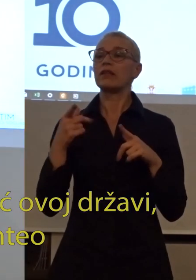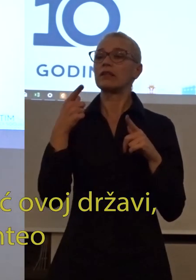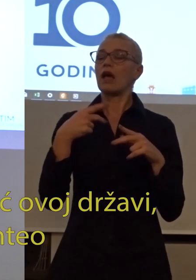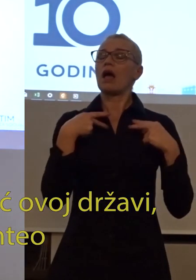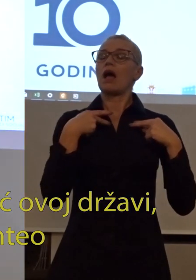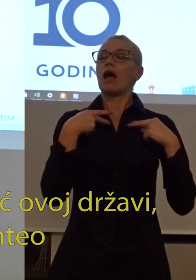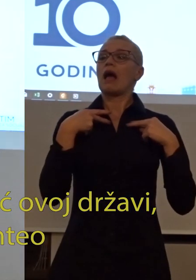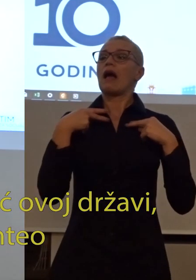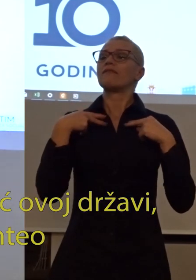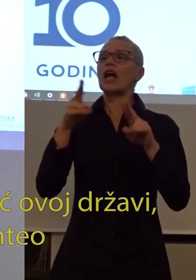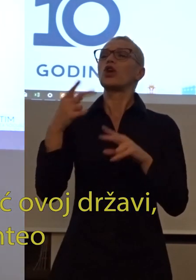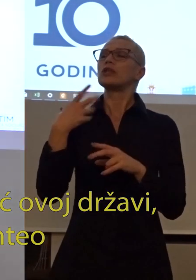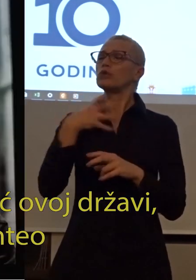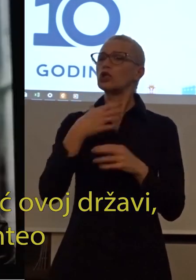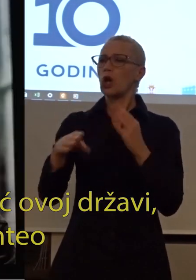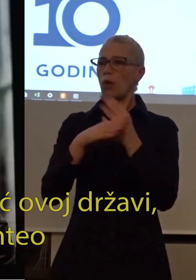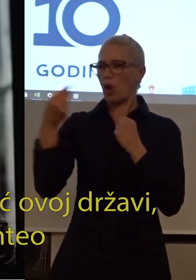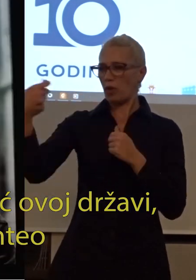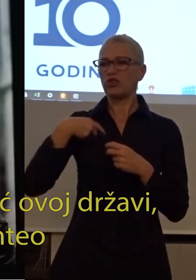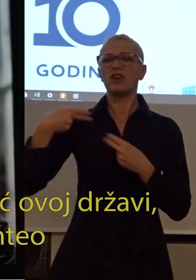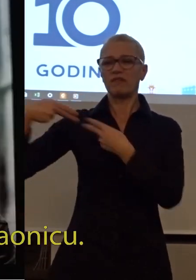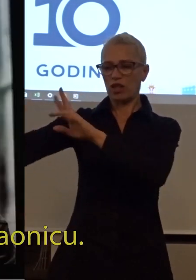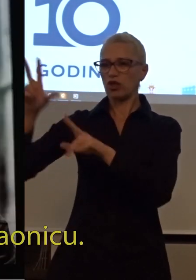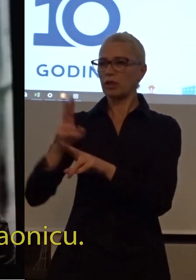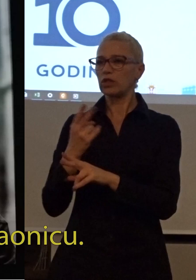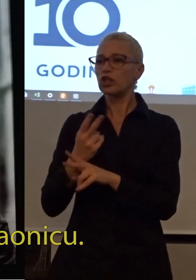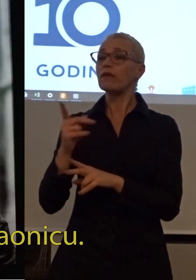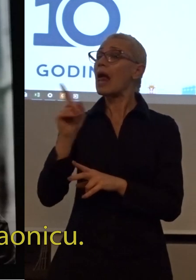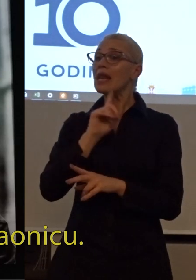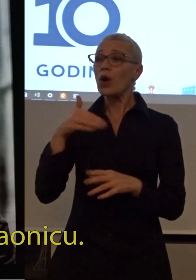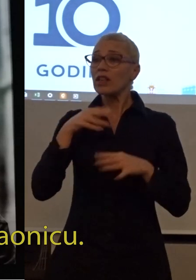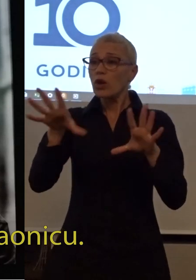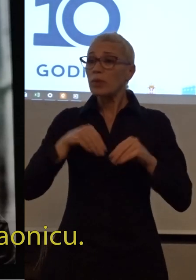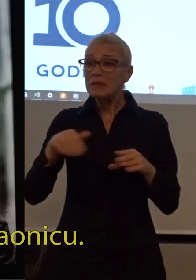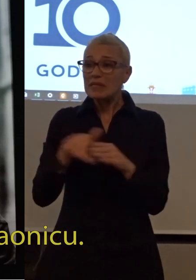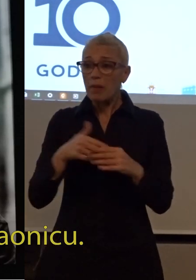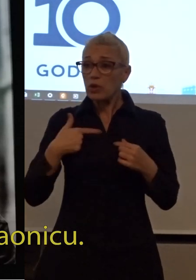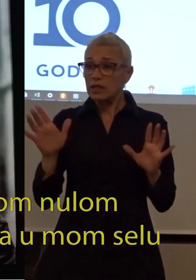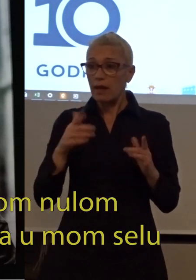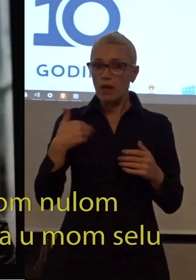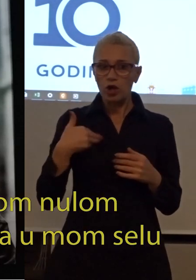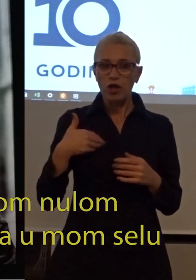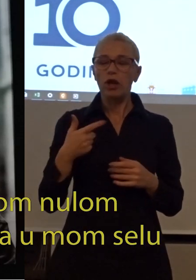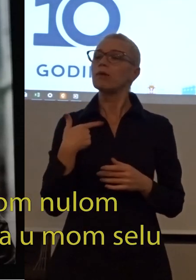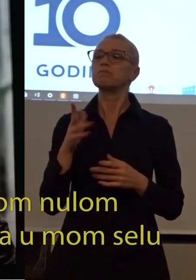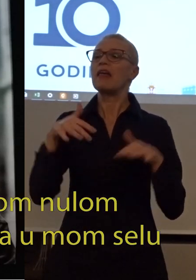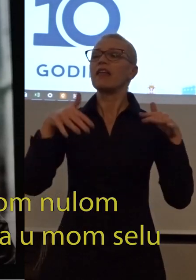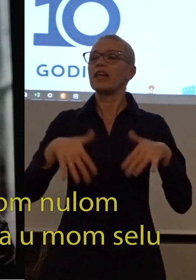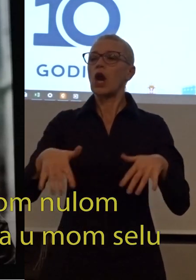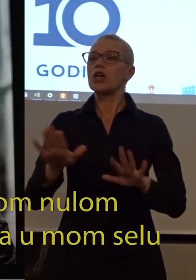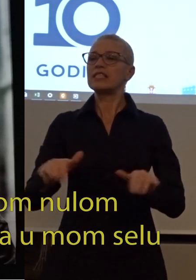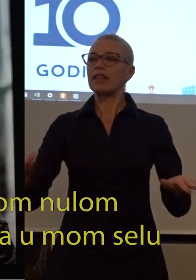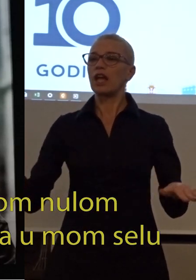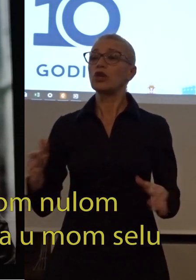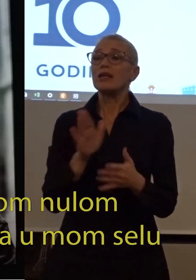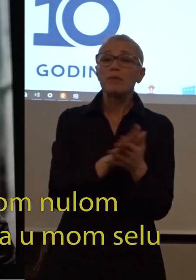I vratio sam socijalnu pomoć u ovoj državi, a pošto niko nije htio da me zaposte, otvorio sam dečju igraonicu. Postlao sam s pozitivnom nulom